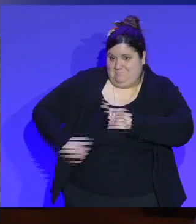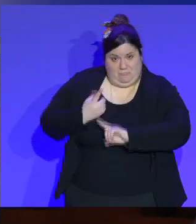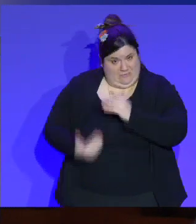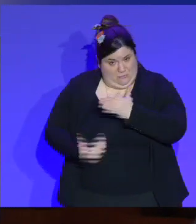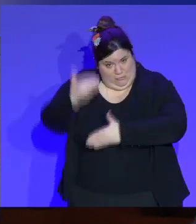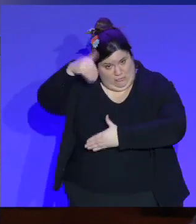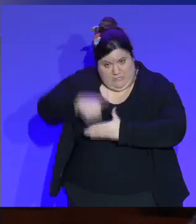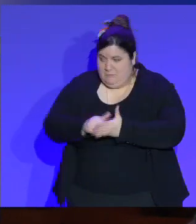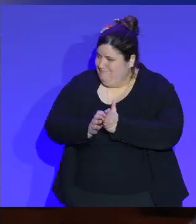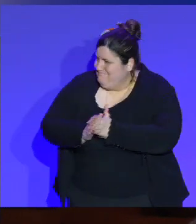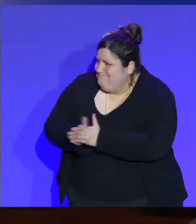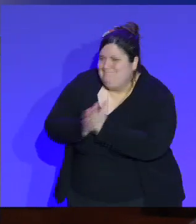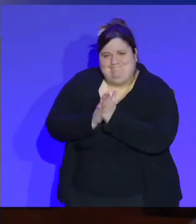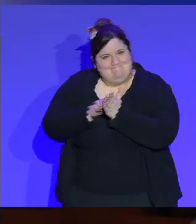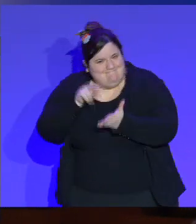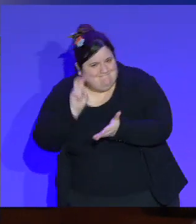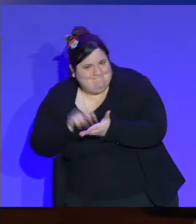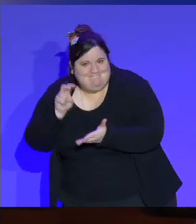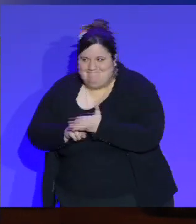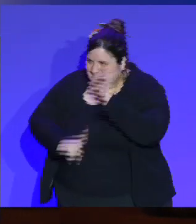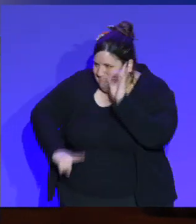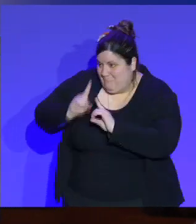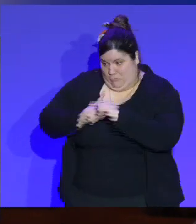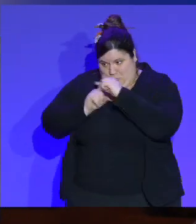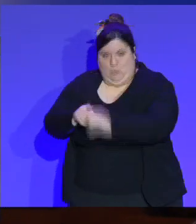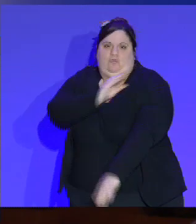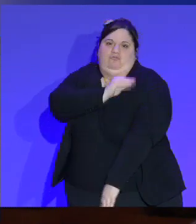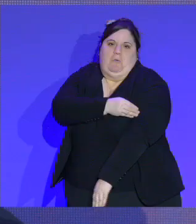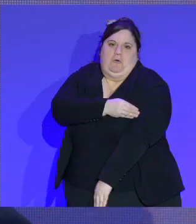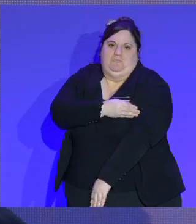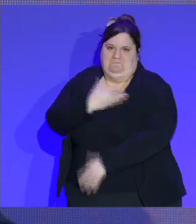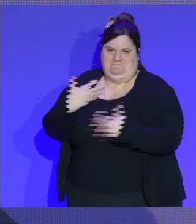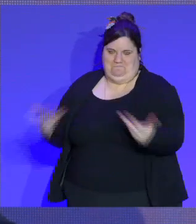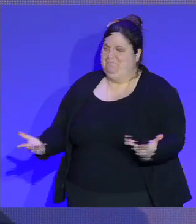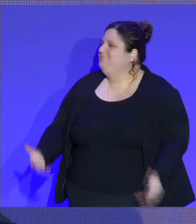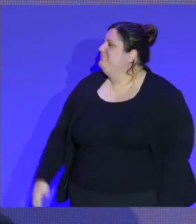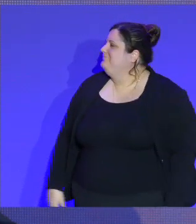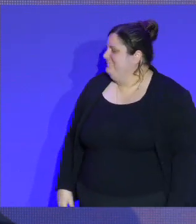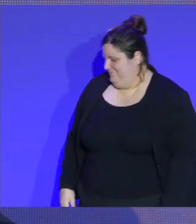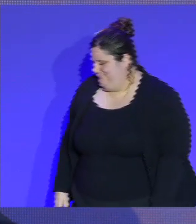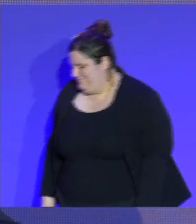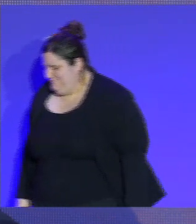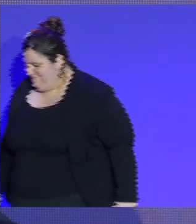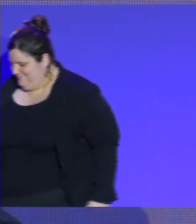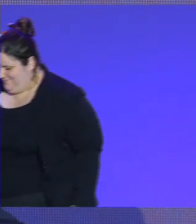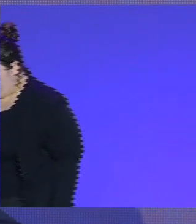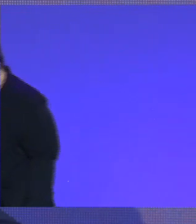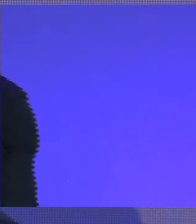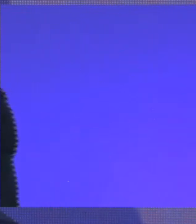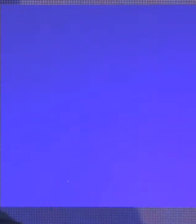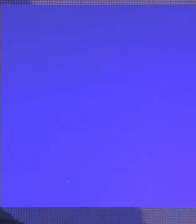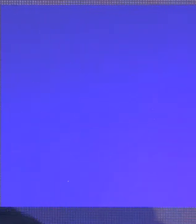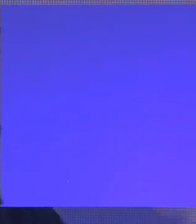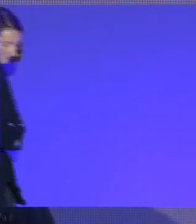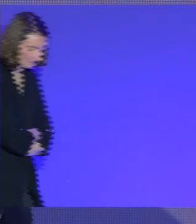d'enthousiasme collectif autour du sport. Vous avez raison, ce sont des millions de bénévoles. Des millions de